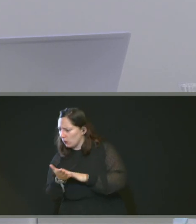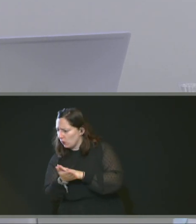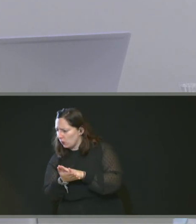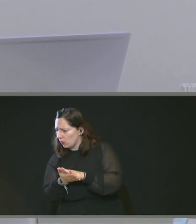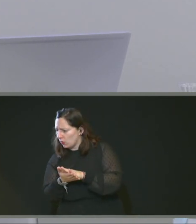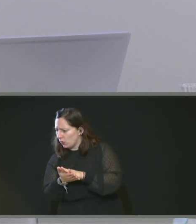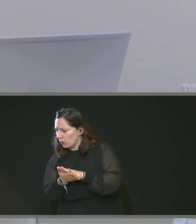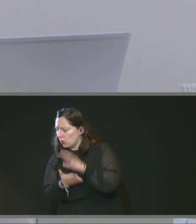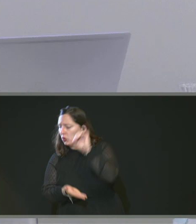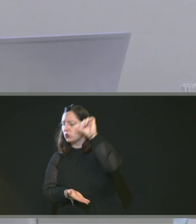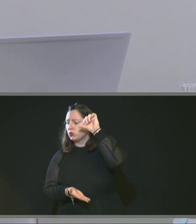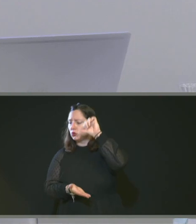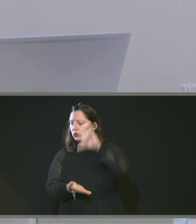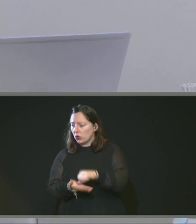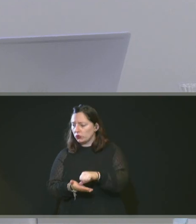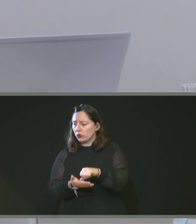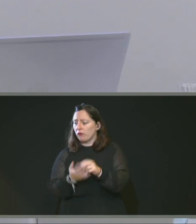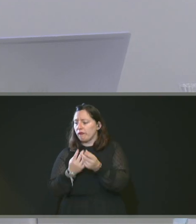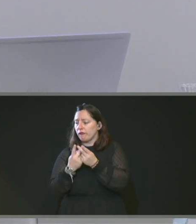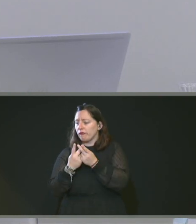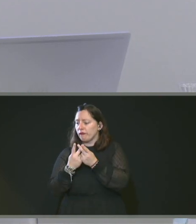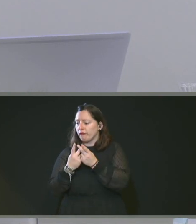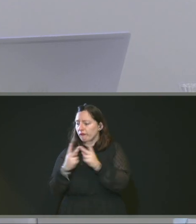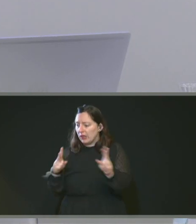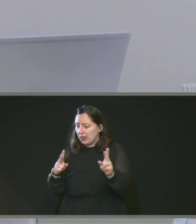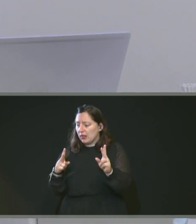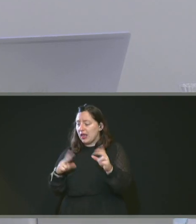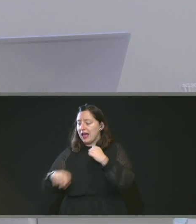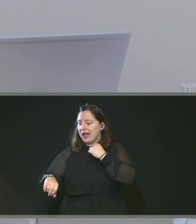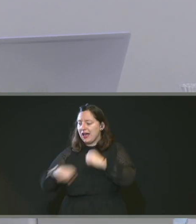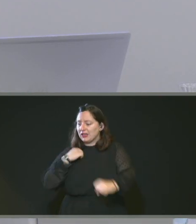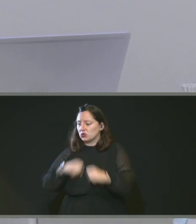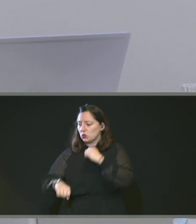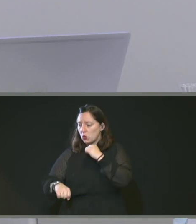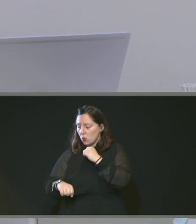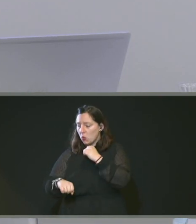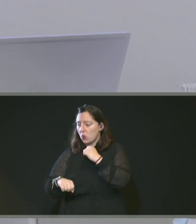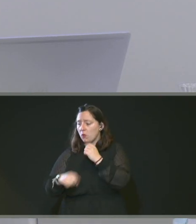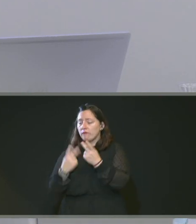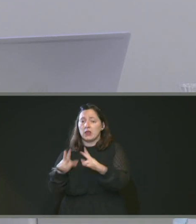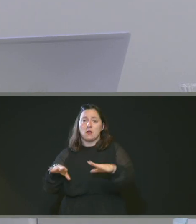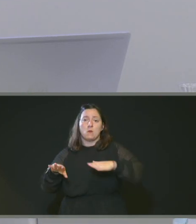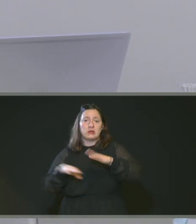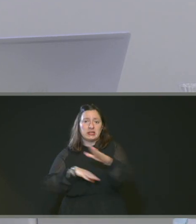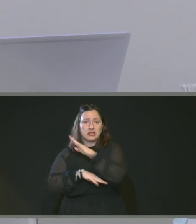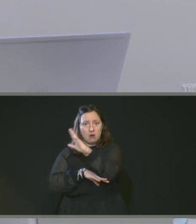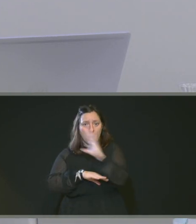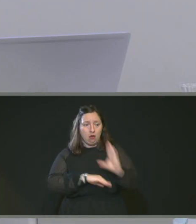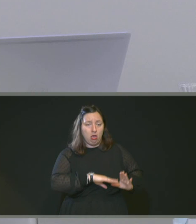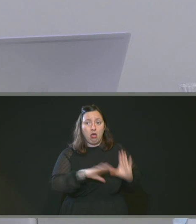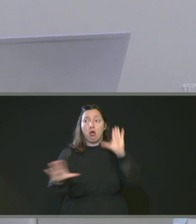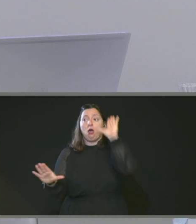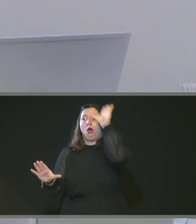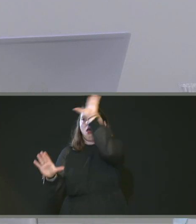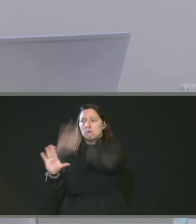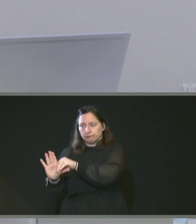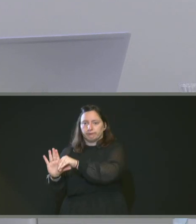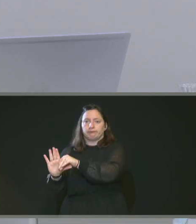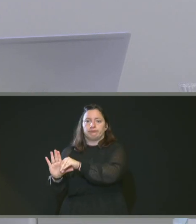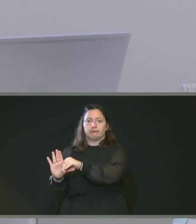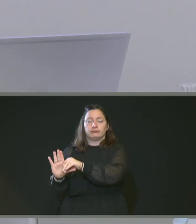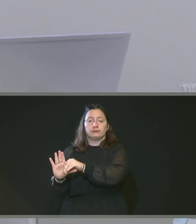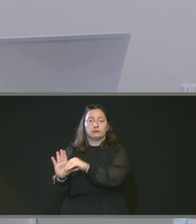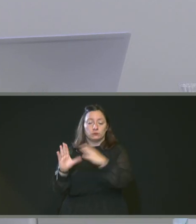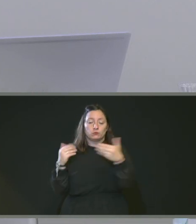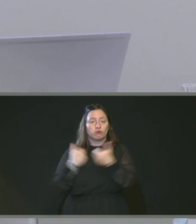centre communal de l'action sociale de Mont-Saint-Aignan. Donc, il vous est proposé d'autoriser le versement d'un